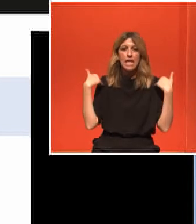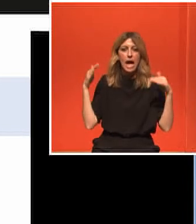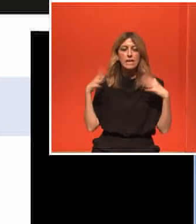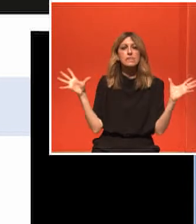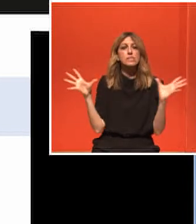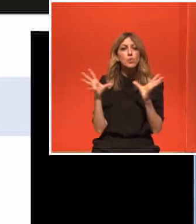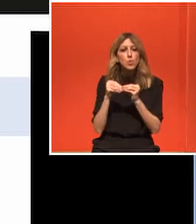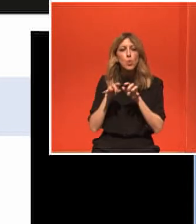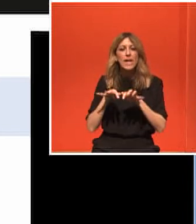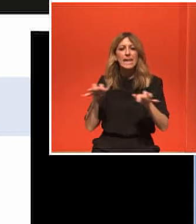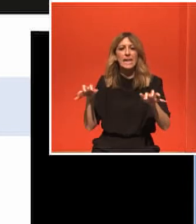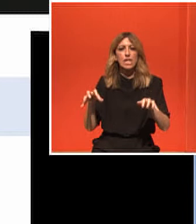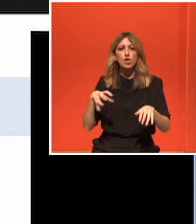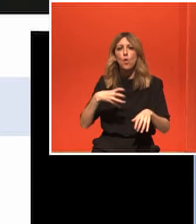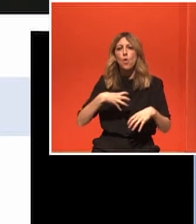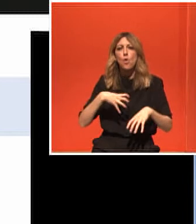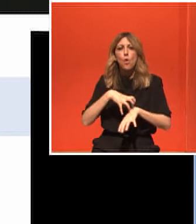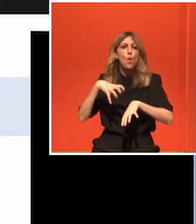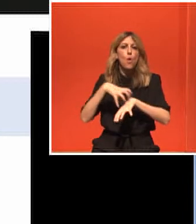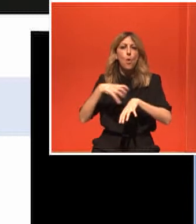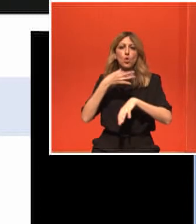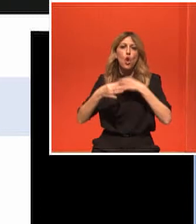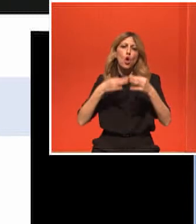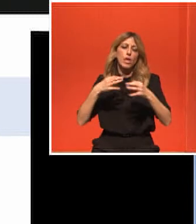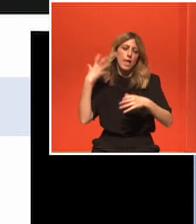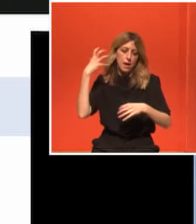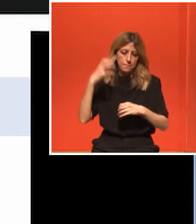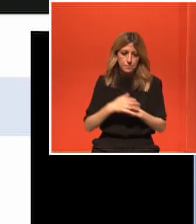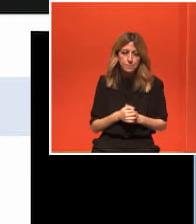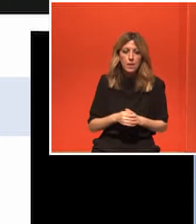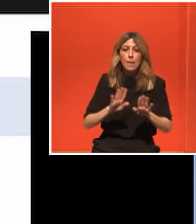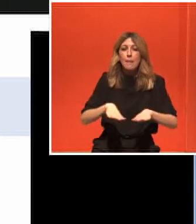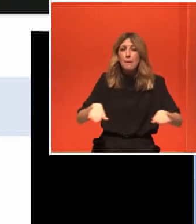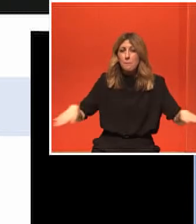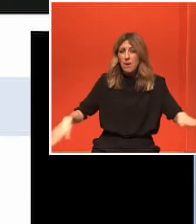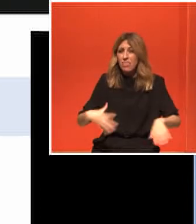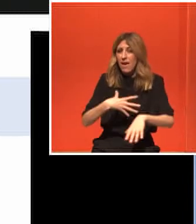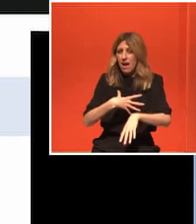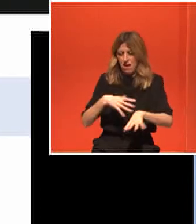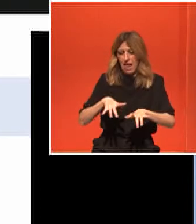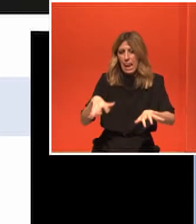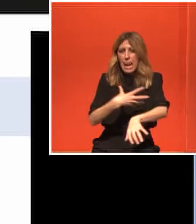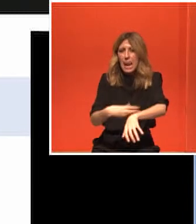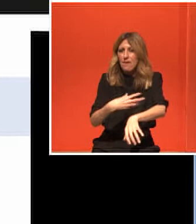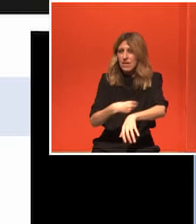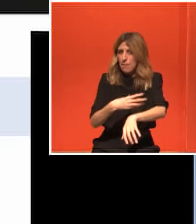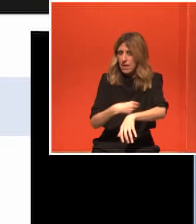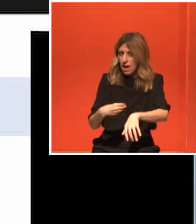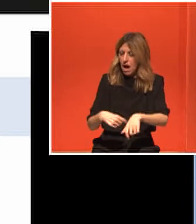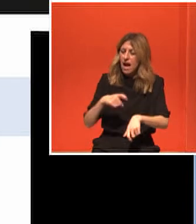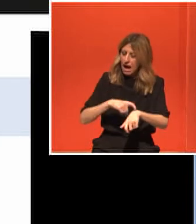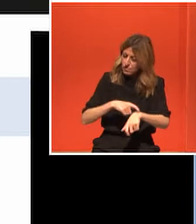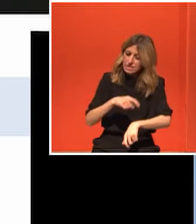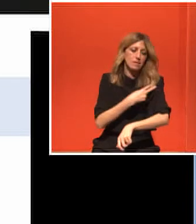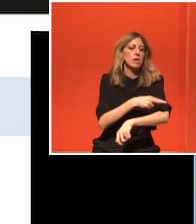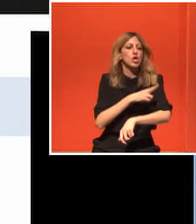οποία επιφέρεται. Και μάλιστα σε παιδάκια με λευγεμία που αναφέρθηκε αυτή τη στιγμή στο νοσοκομείο παιδών